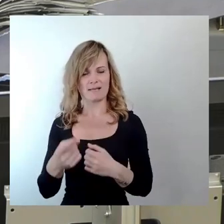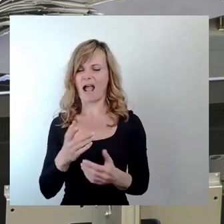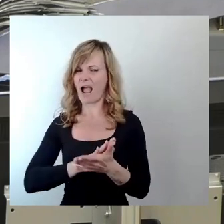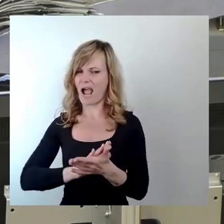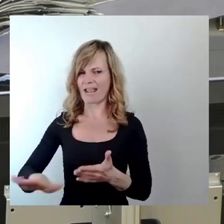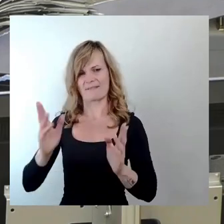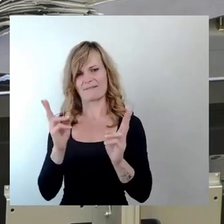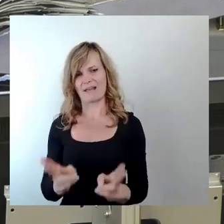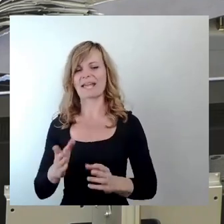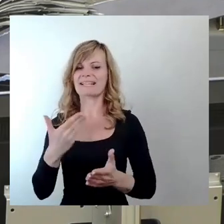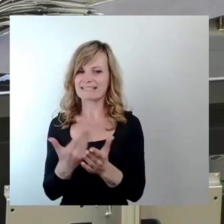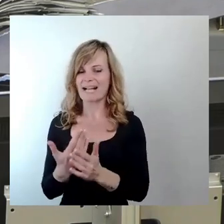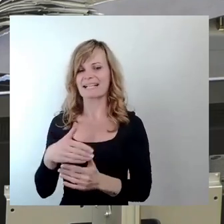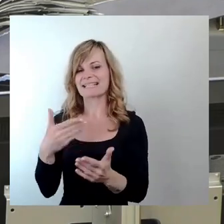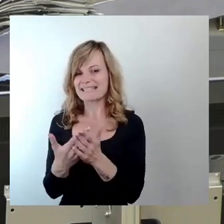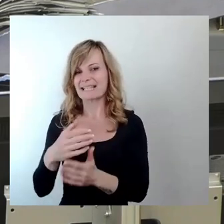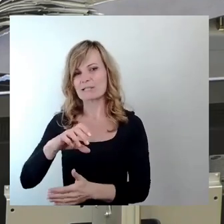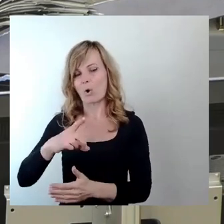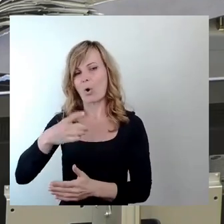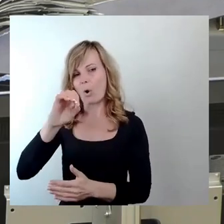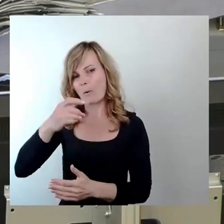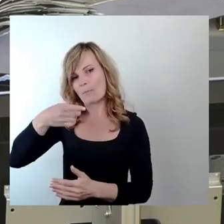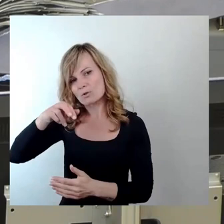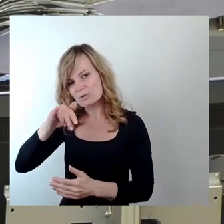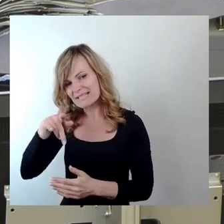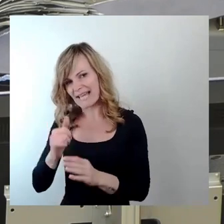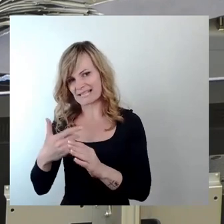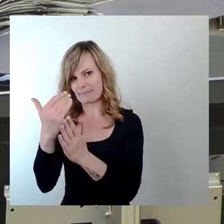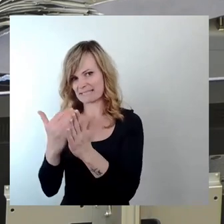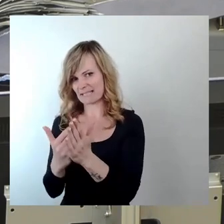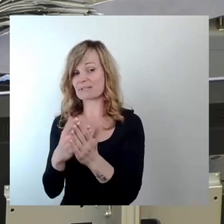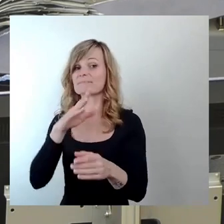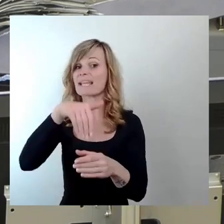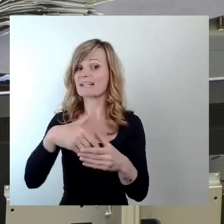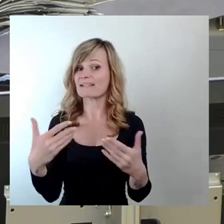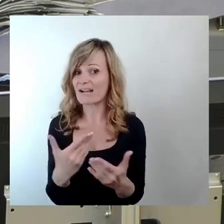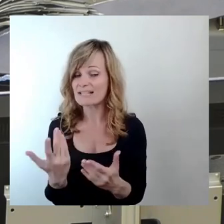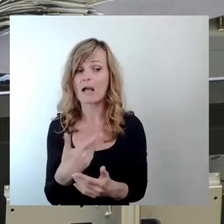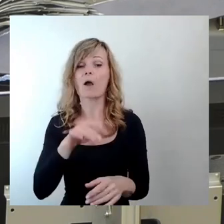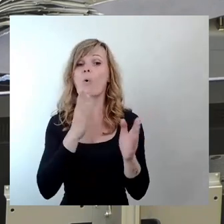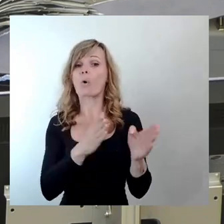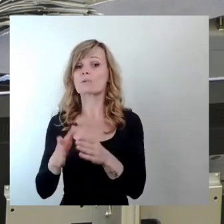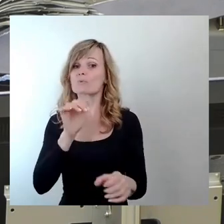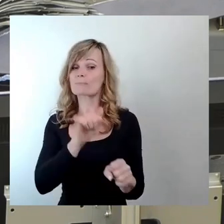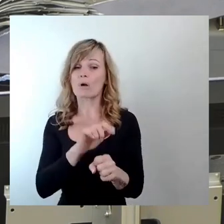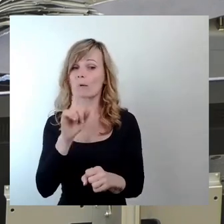Opportunitätsprinzips. Es besagt, dass eine Ordnungsbehörde nicht einschreiten muss, wenn ein Eingriff